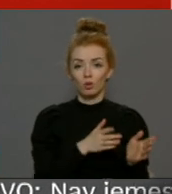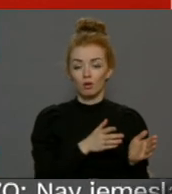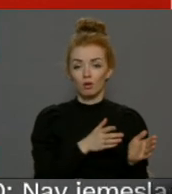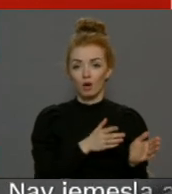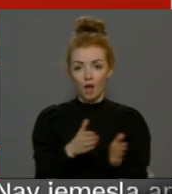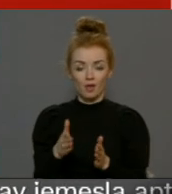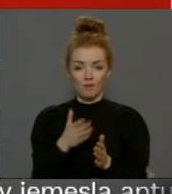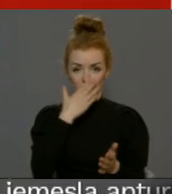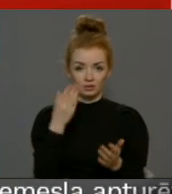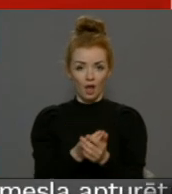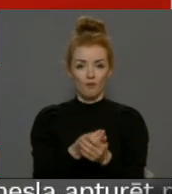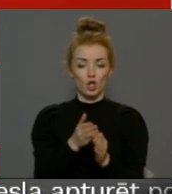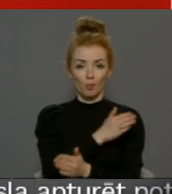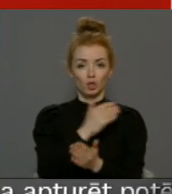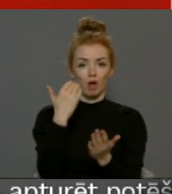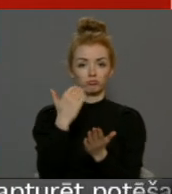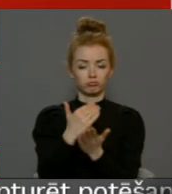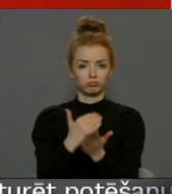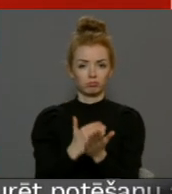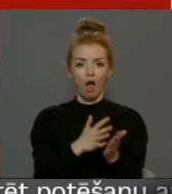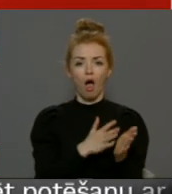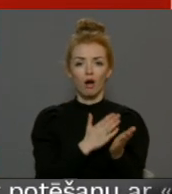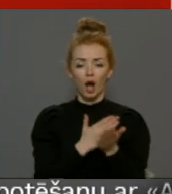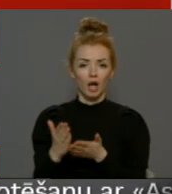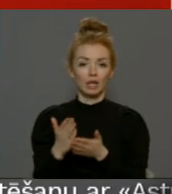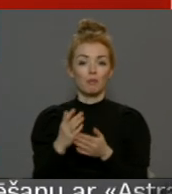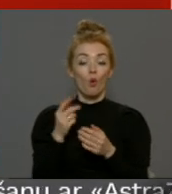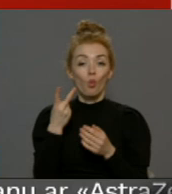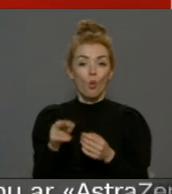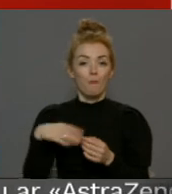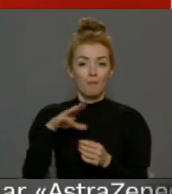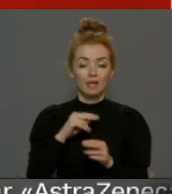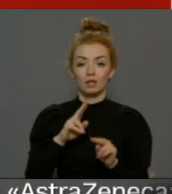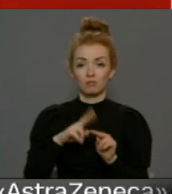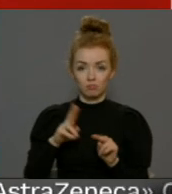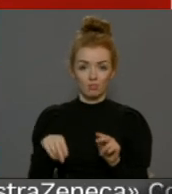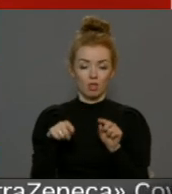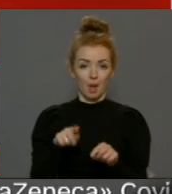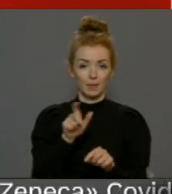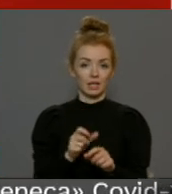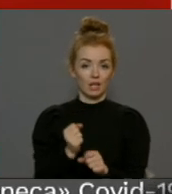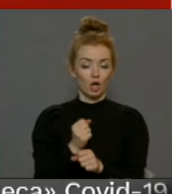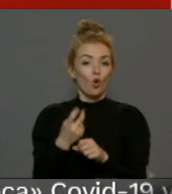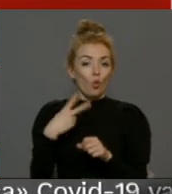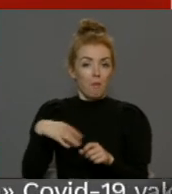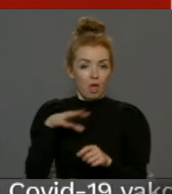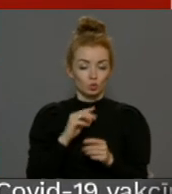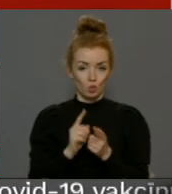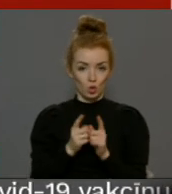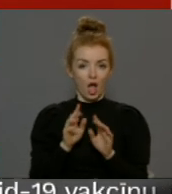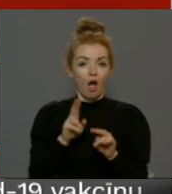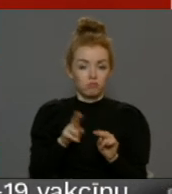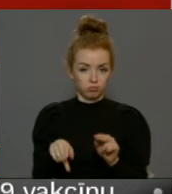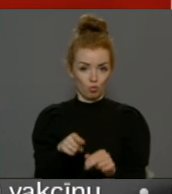iepriekš izstrādāto kārtību, ka mēs zinām, ko tajā brīdī mēs brīkstam darīt, skolotāji, ko mēs brīkstam darīt. Un